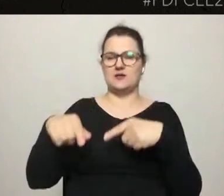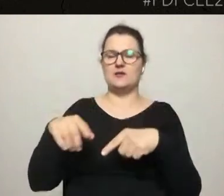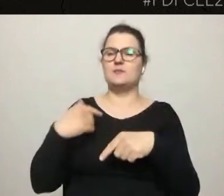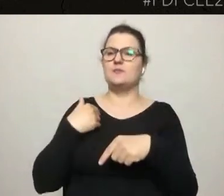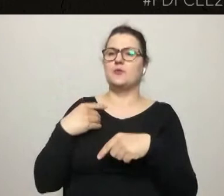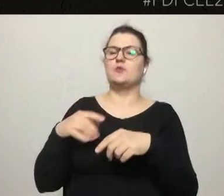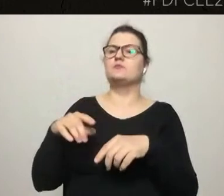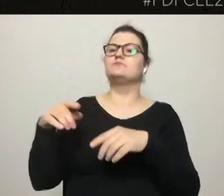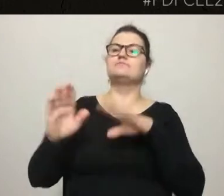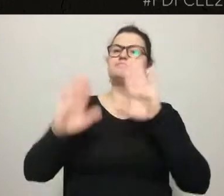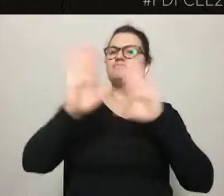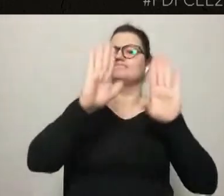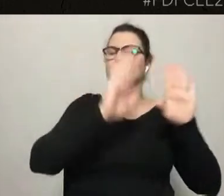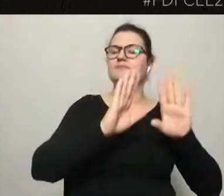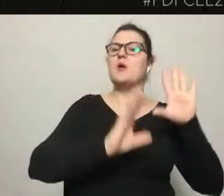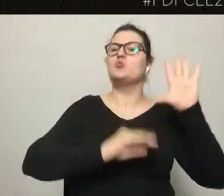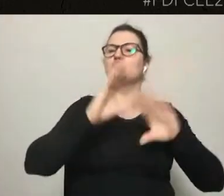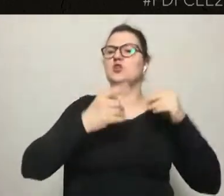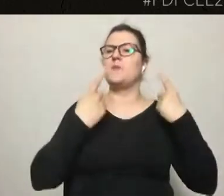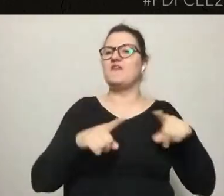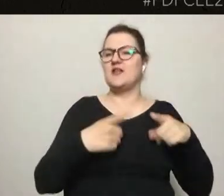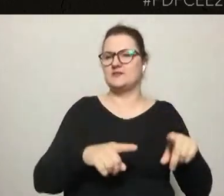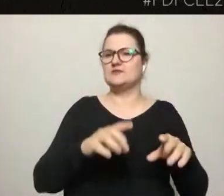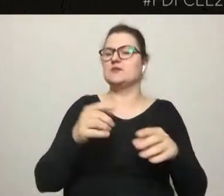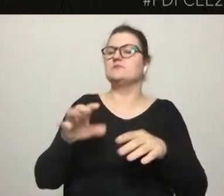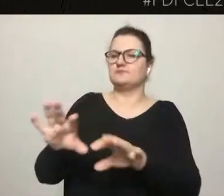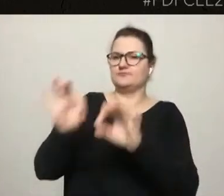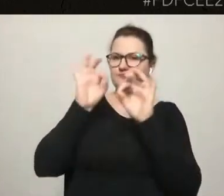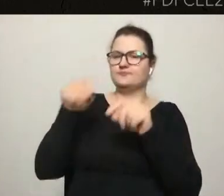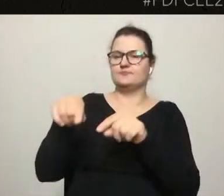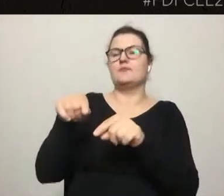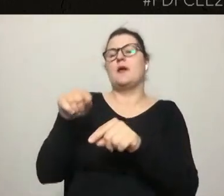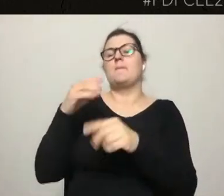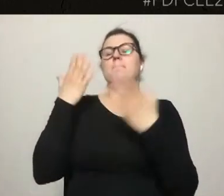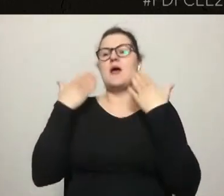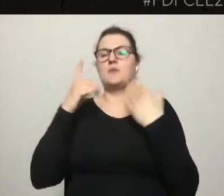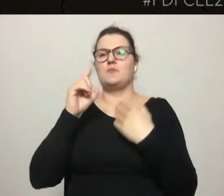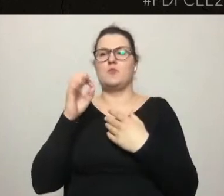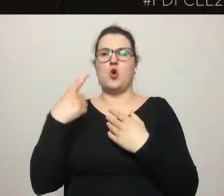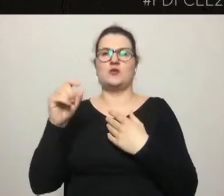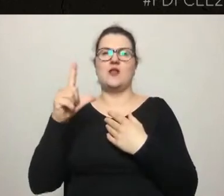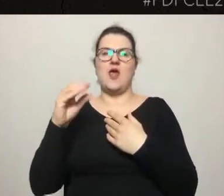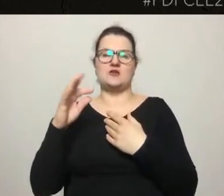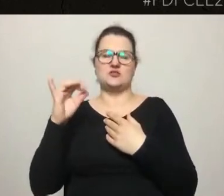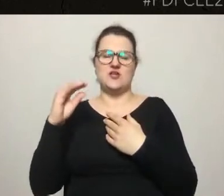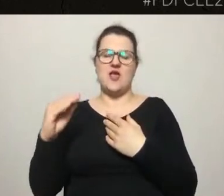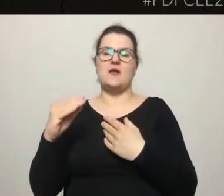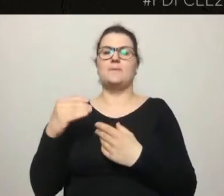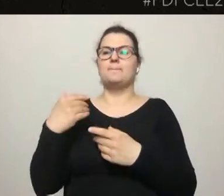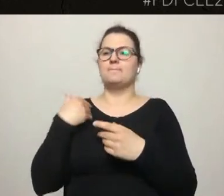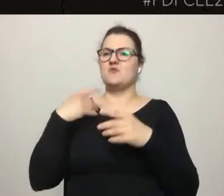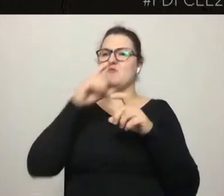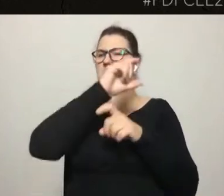park Podlesie. Jest to park, który służył tradycyjnie dużemu osiednoblokowemu Kasprzaka.